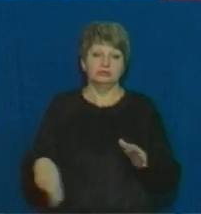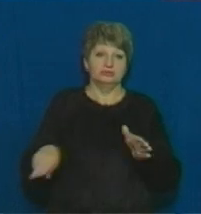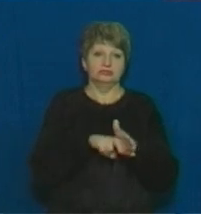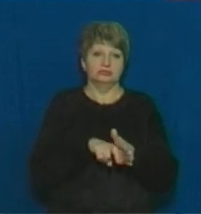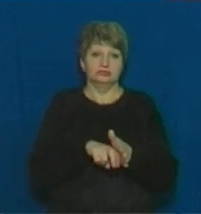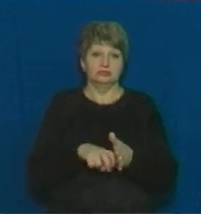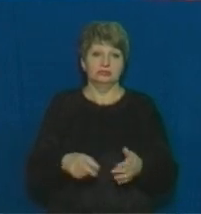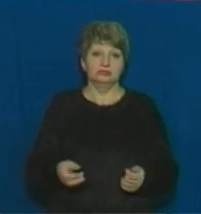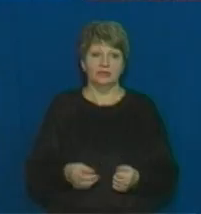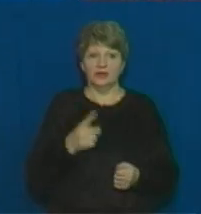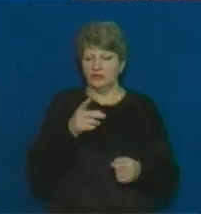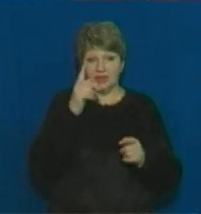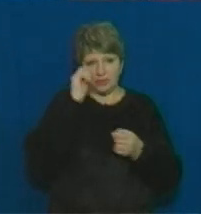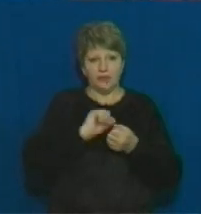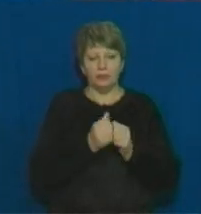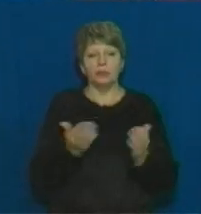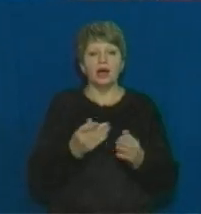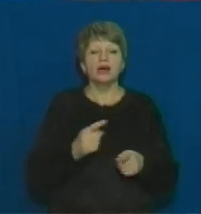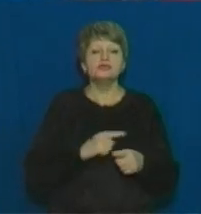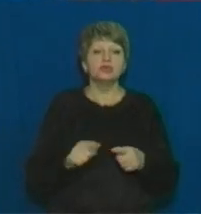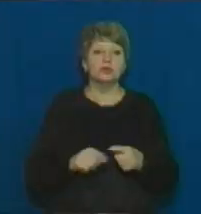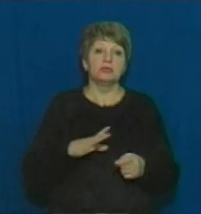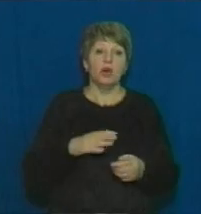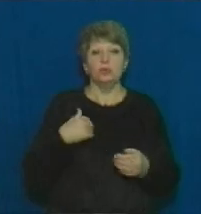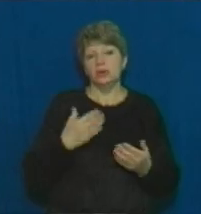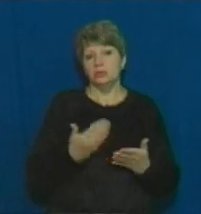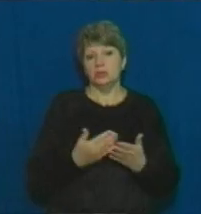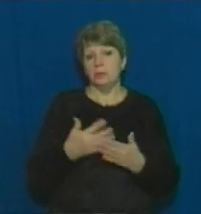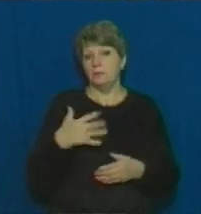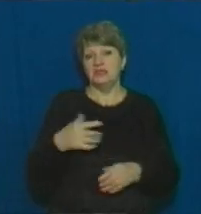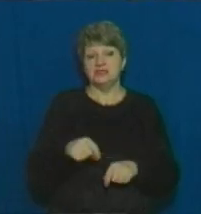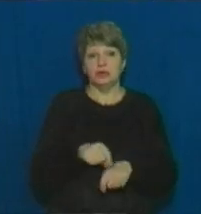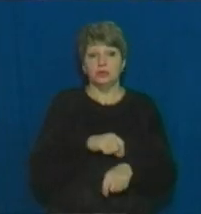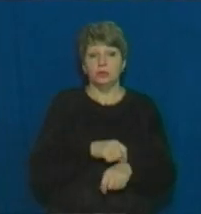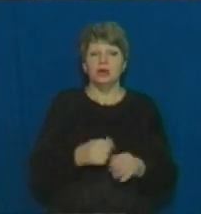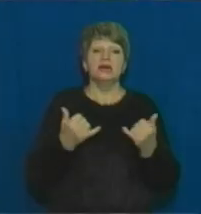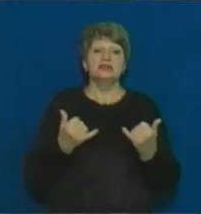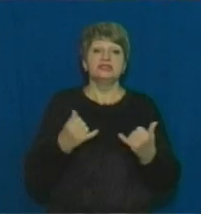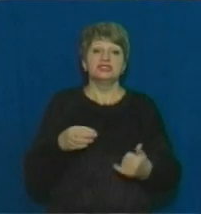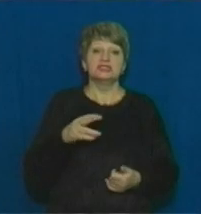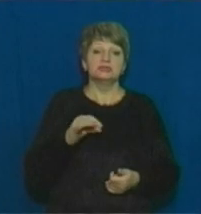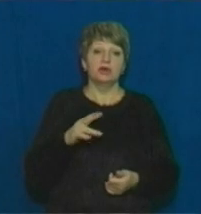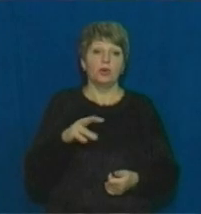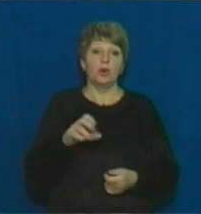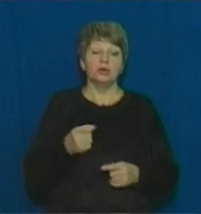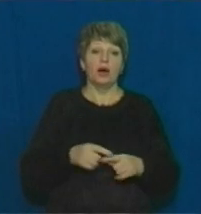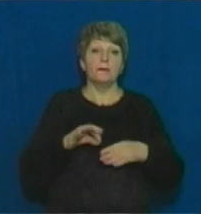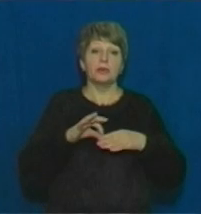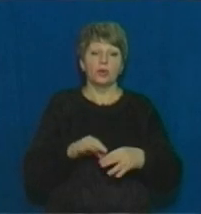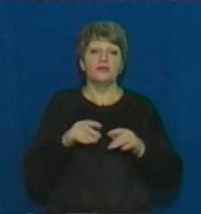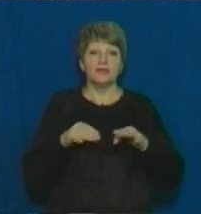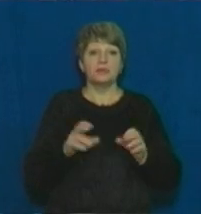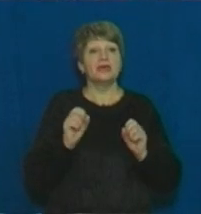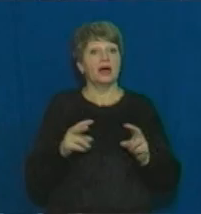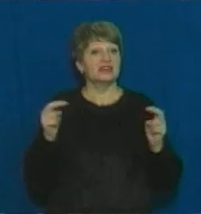при якій швидкісті ви тоді їхали? У мене швидкість десь була 50 кілометрів. Зараз Микола Пучка проходить у кримінальній справі як